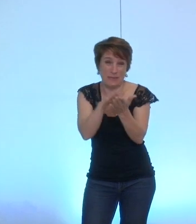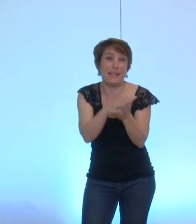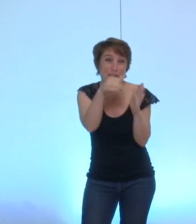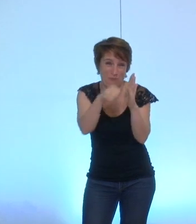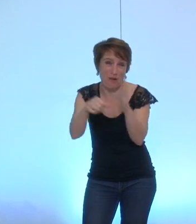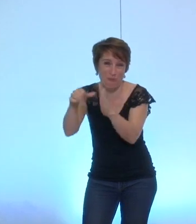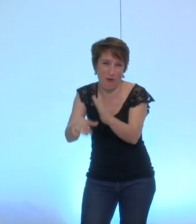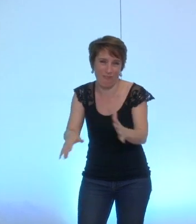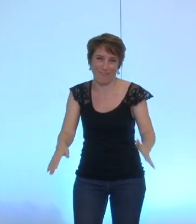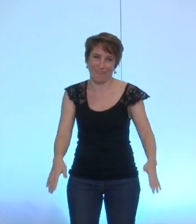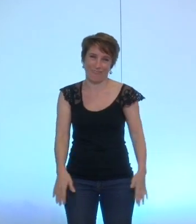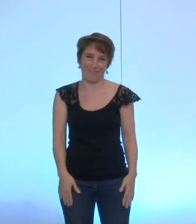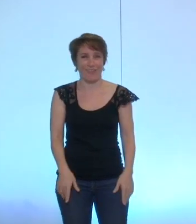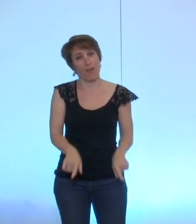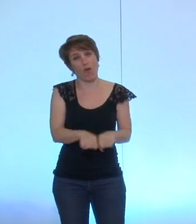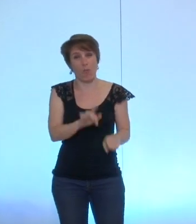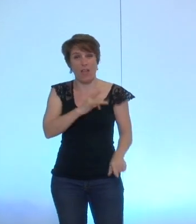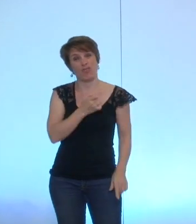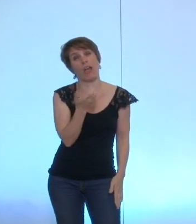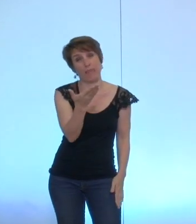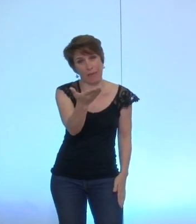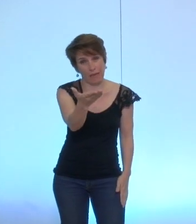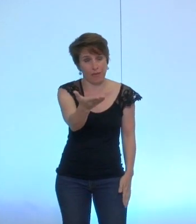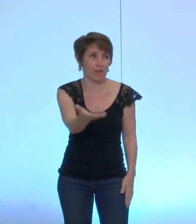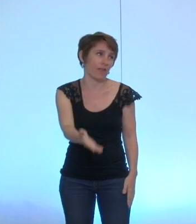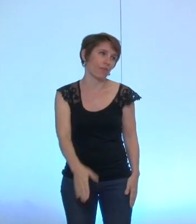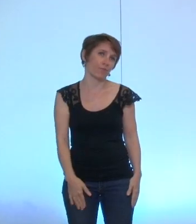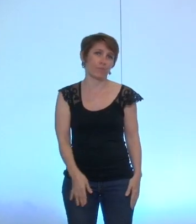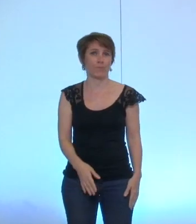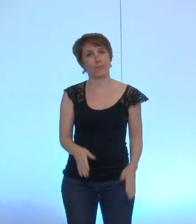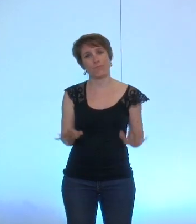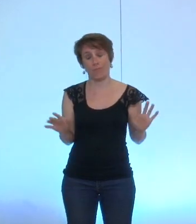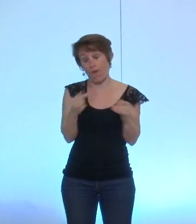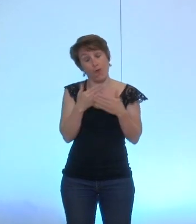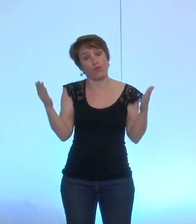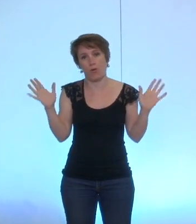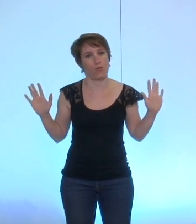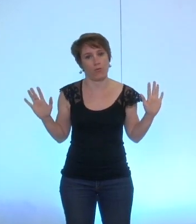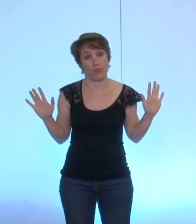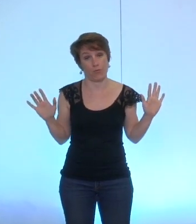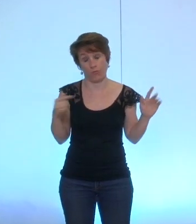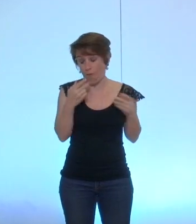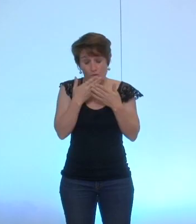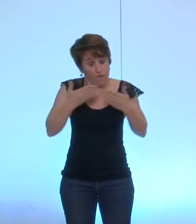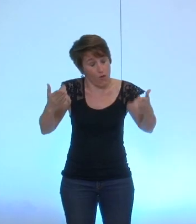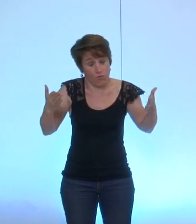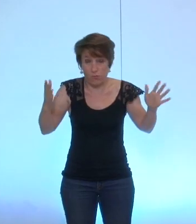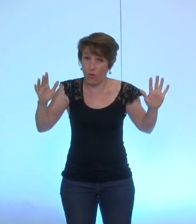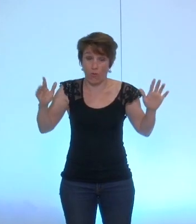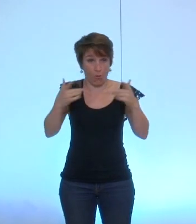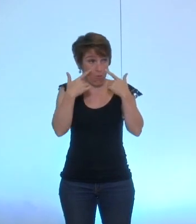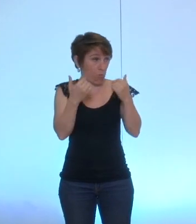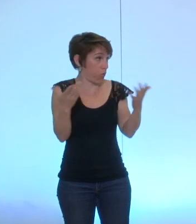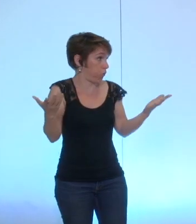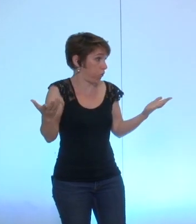Ça ressemble presque à la charité. Voilà. Je vous dis, tel que je le pense, et ça nous exprime bien dans quel